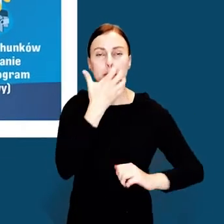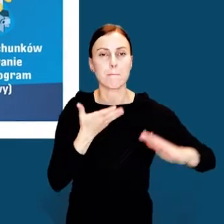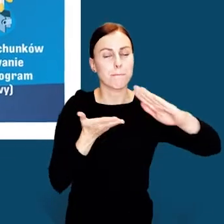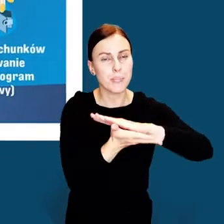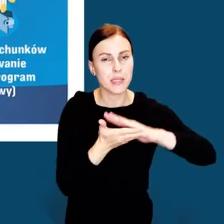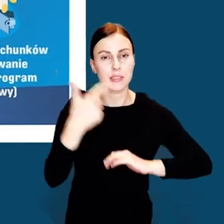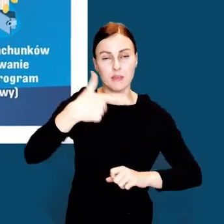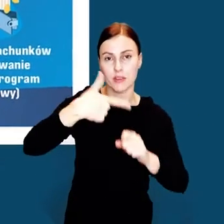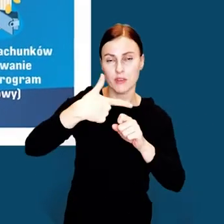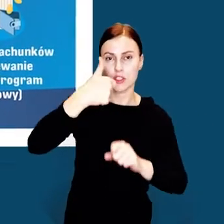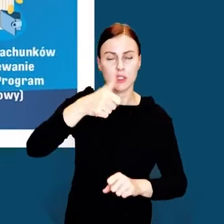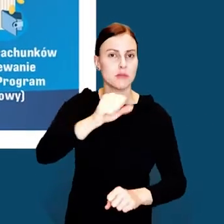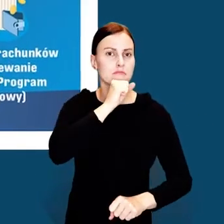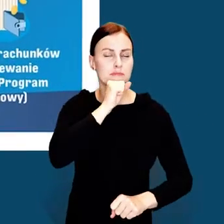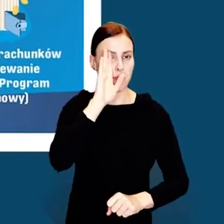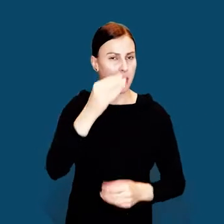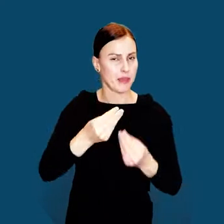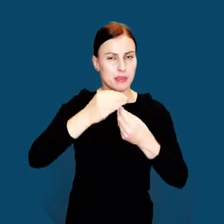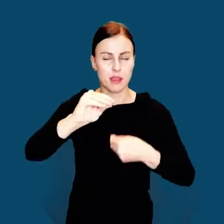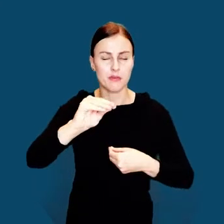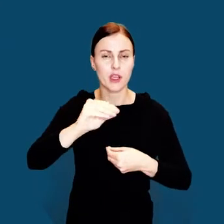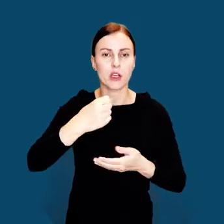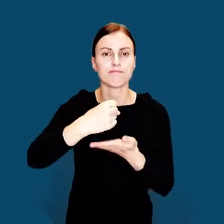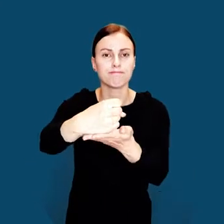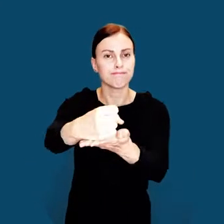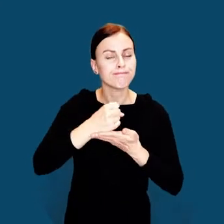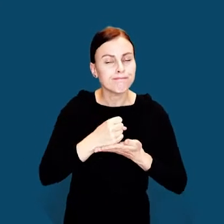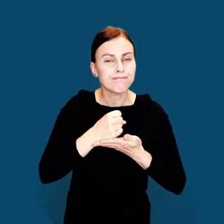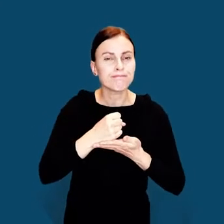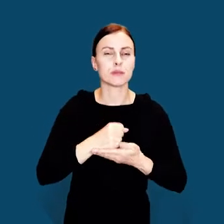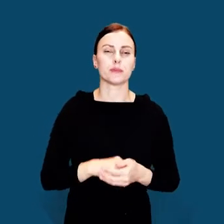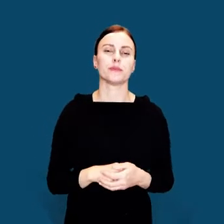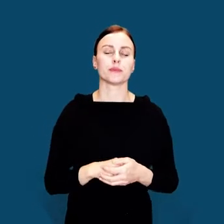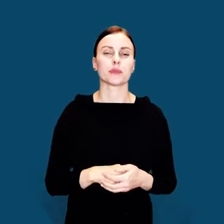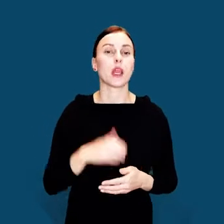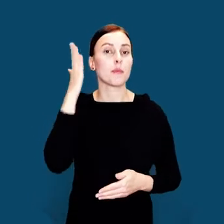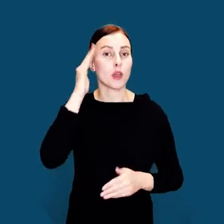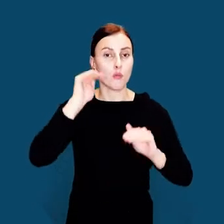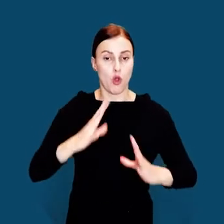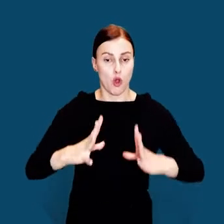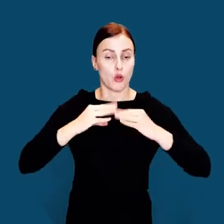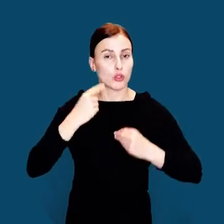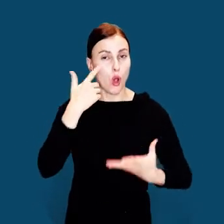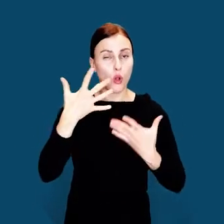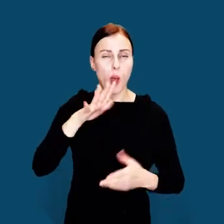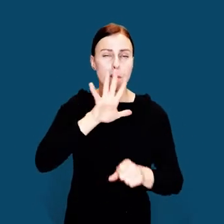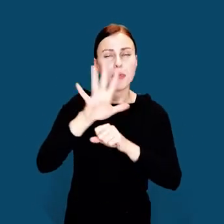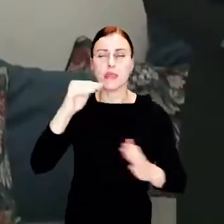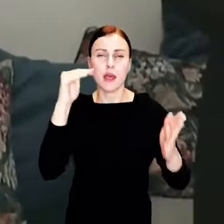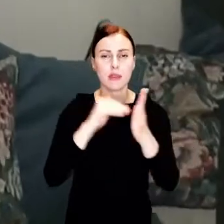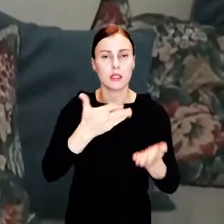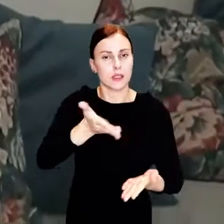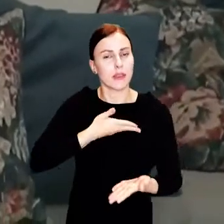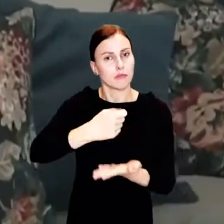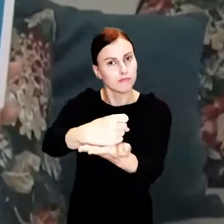ostatnim rokiem z najwyższą kwotą dotacji z miasta na wymianę kopciucha. Mieszkańcy mogą liczyć nawet na 15 tysięcy złotych